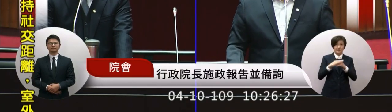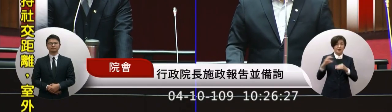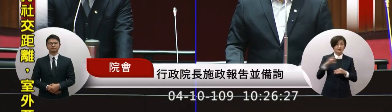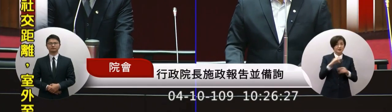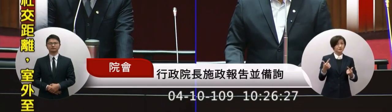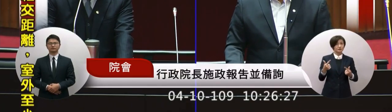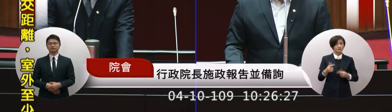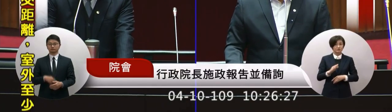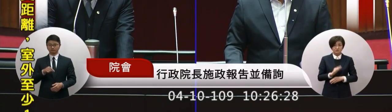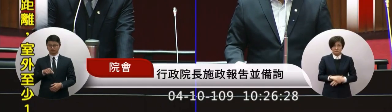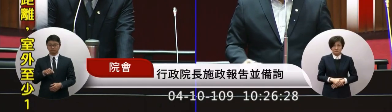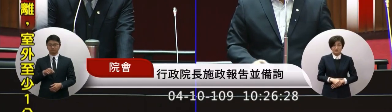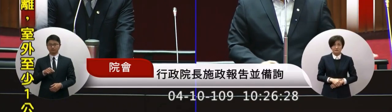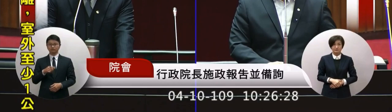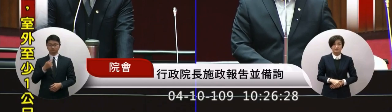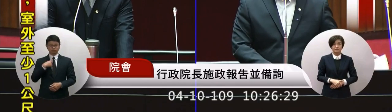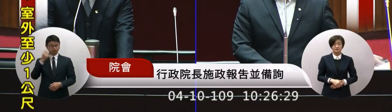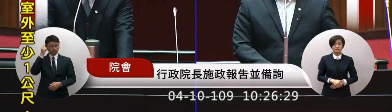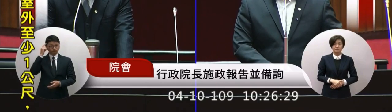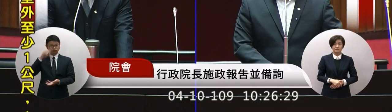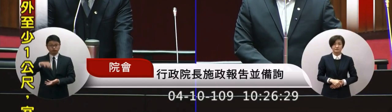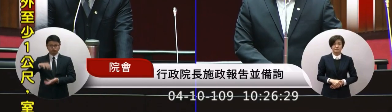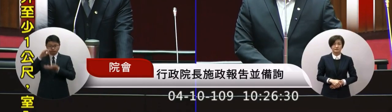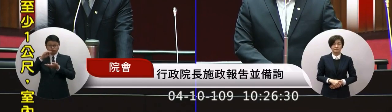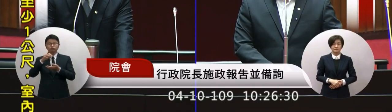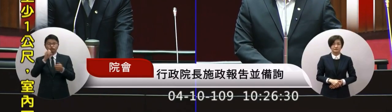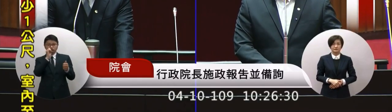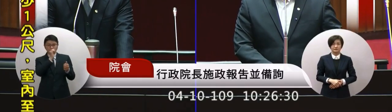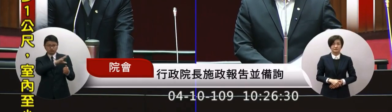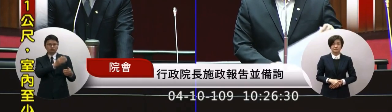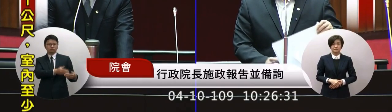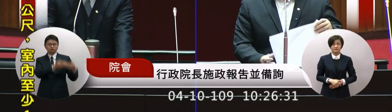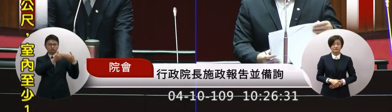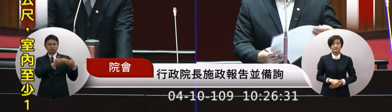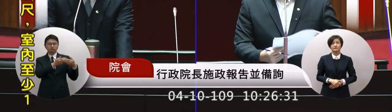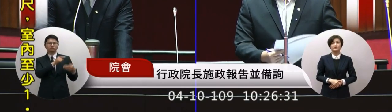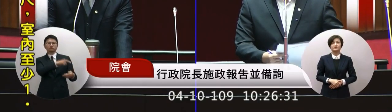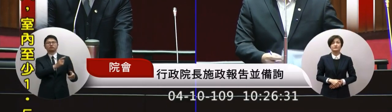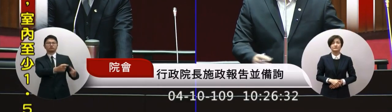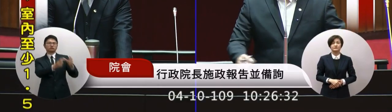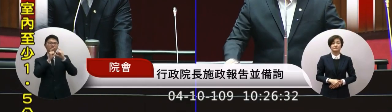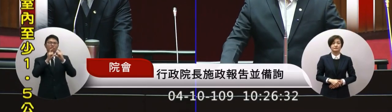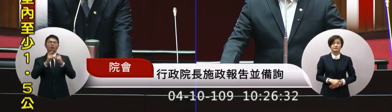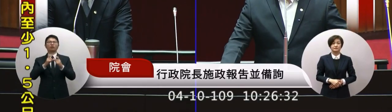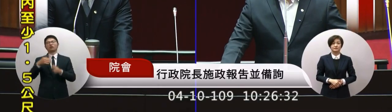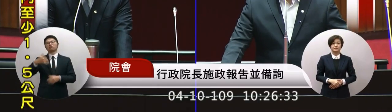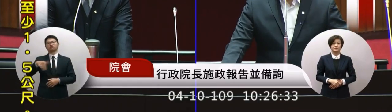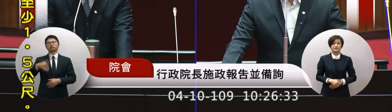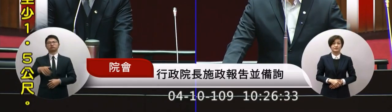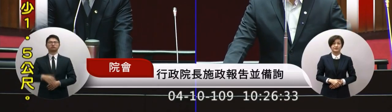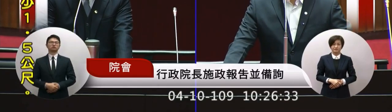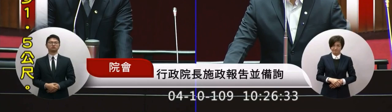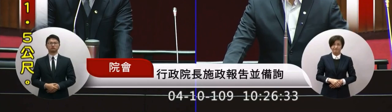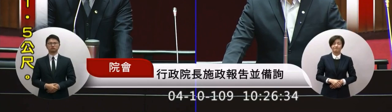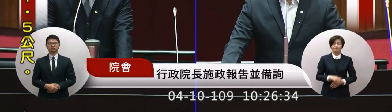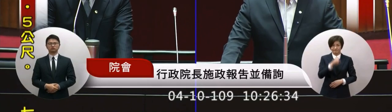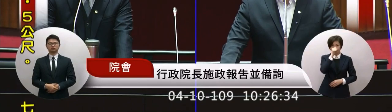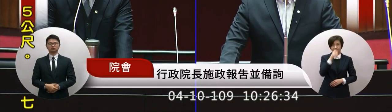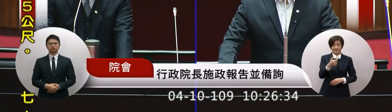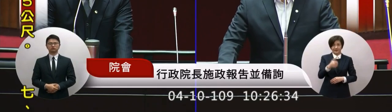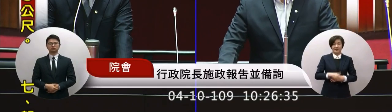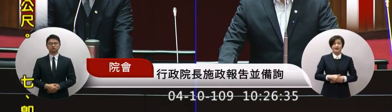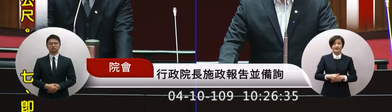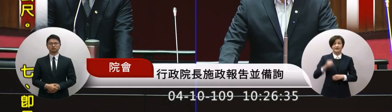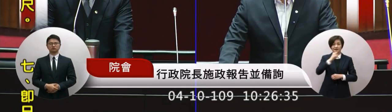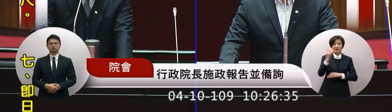這個就是提出向對方提出但還沒有獲得肯定的答覆好 謝謝所以我們